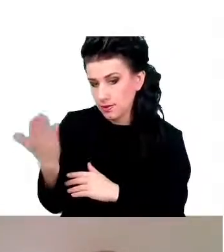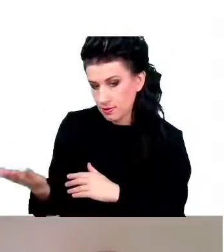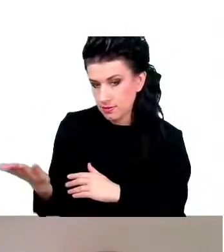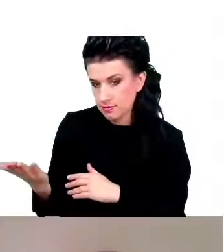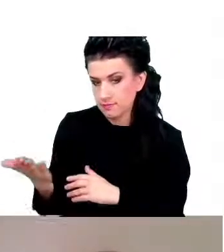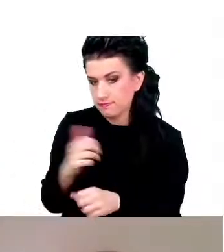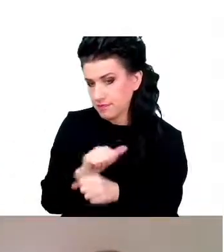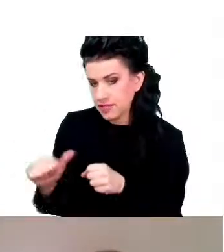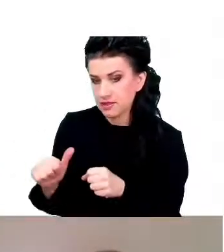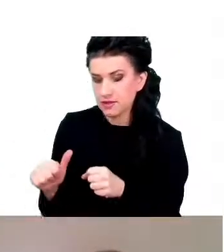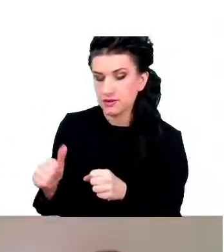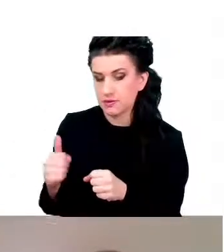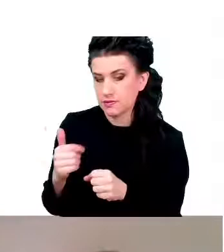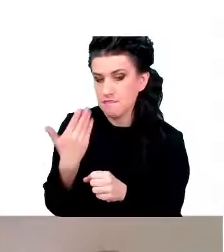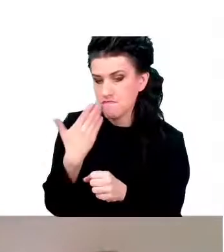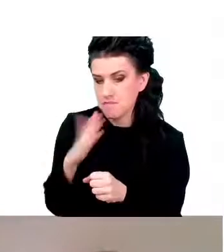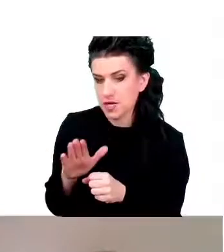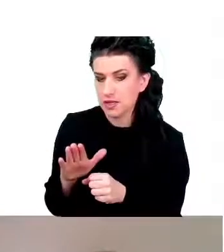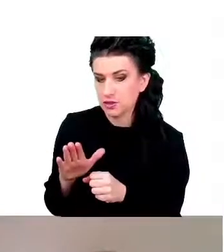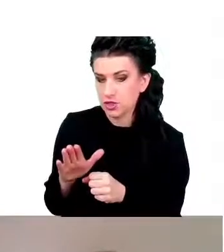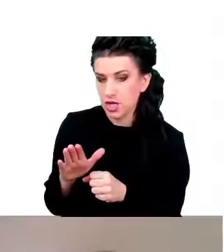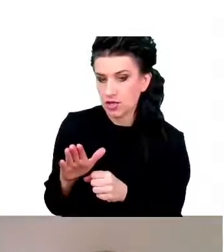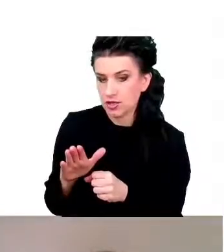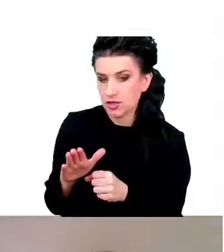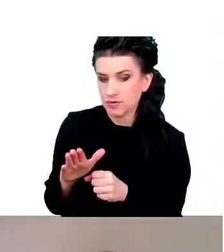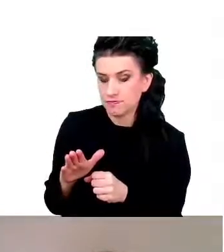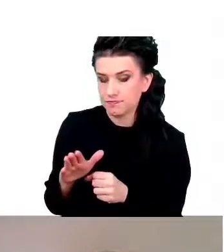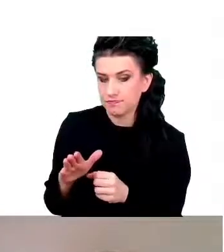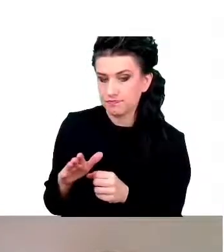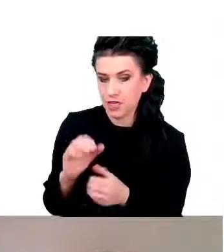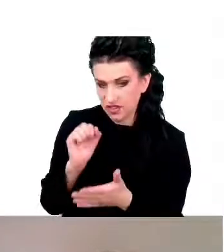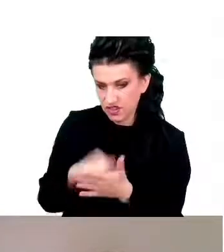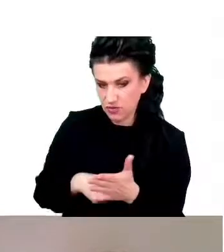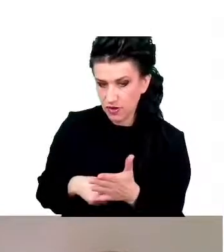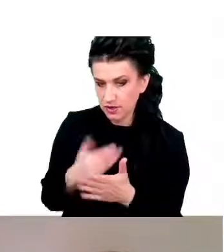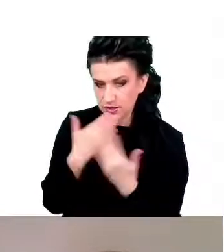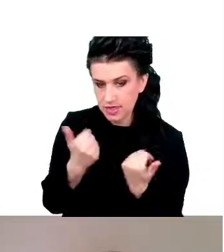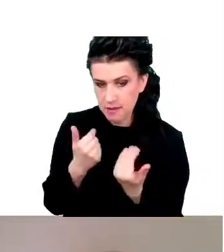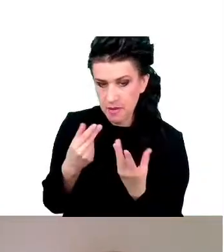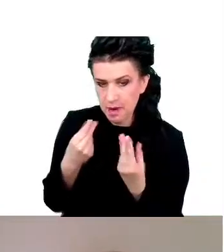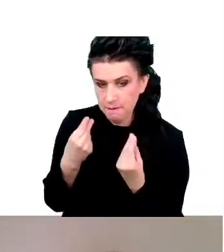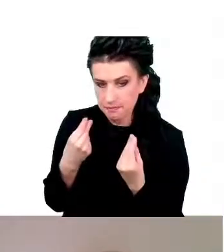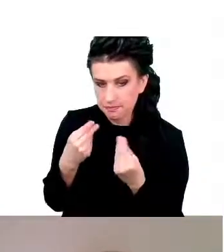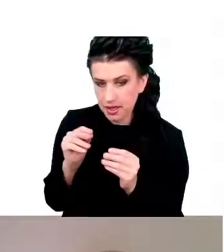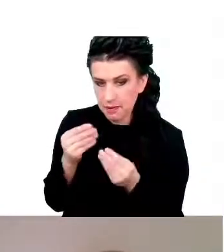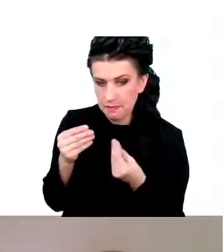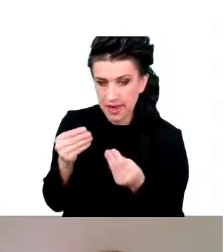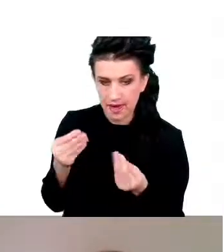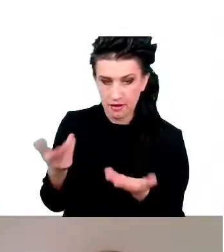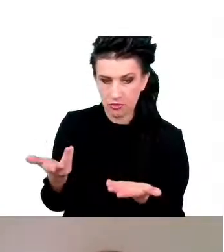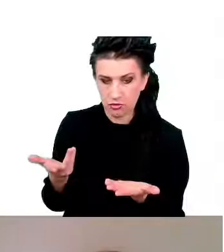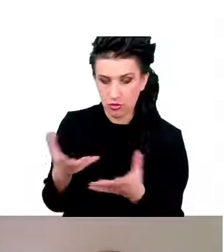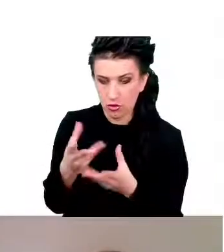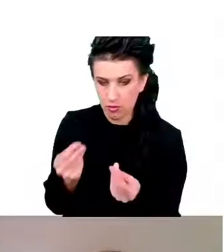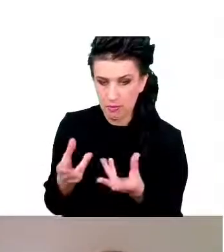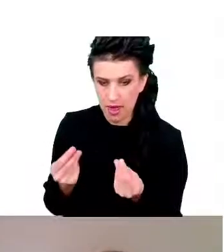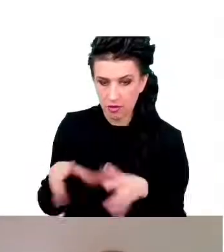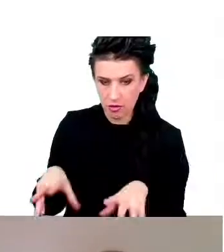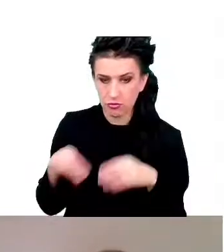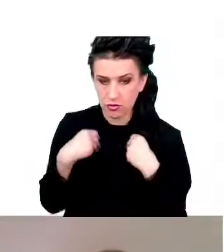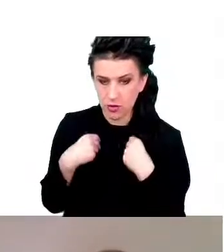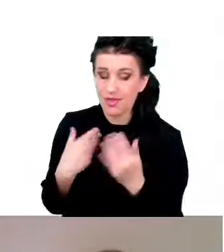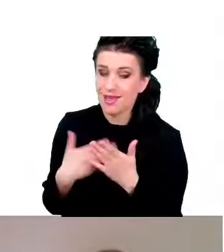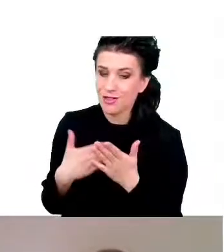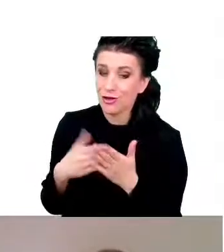bardziej skrystalizowany, nie jest taki elastyczny. I przez to trudniej jest z wiekiem się